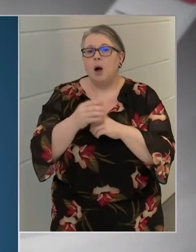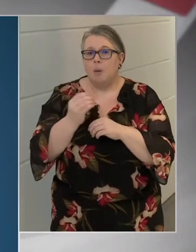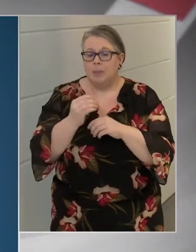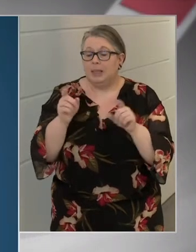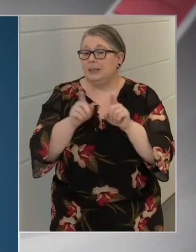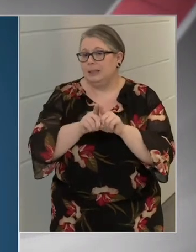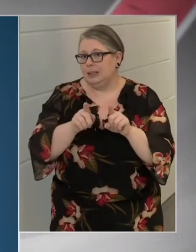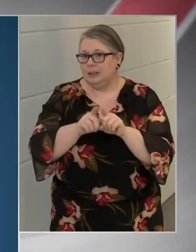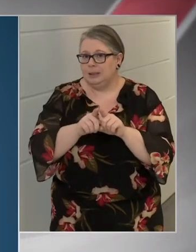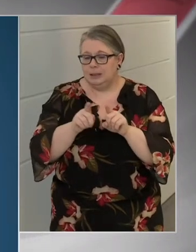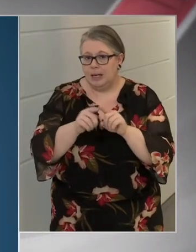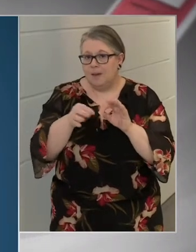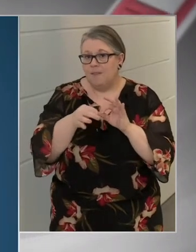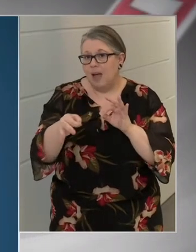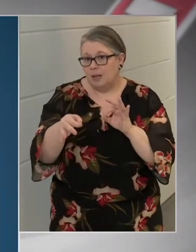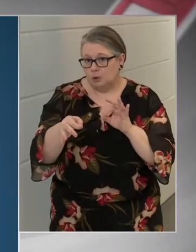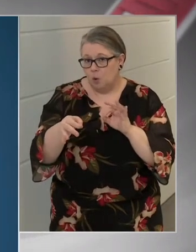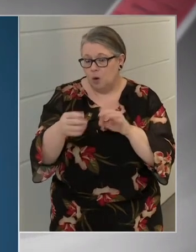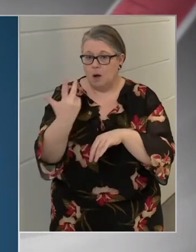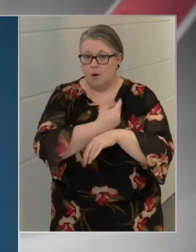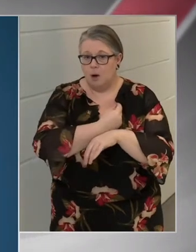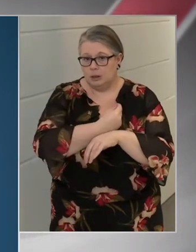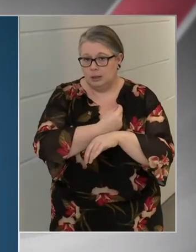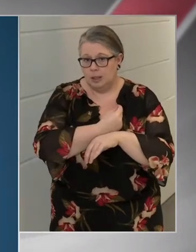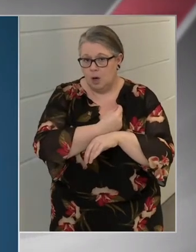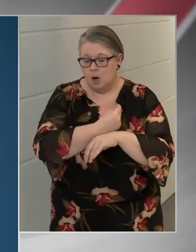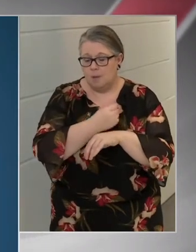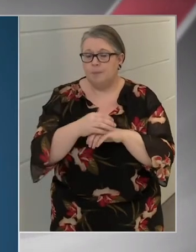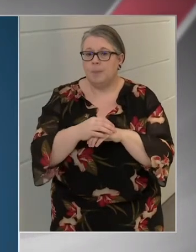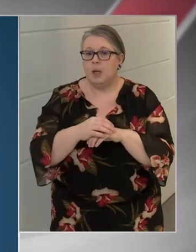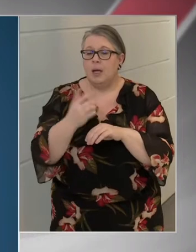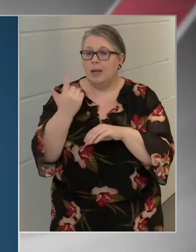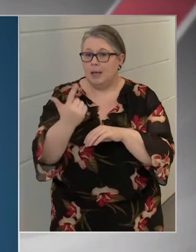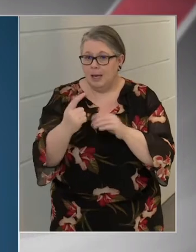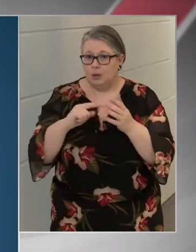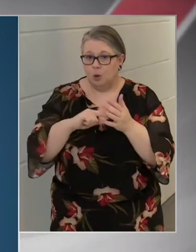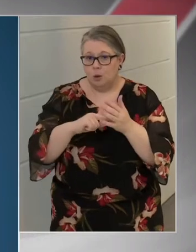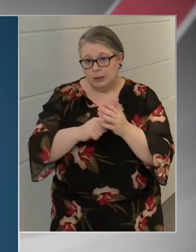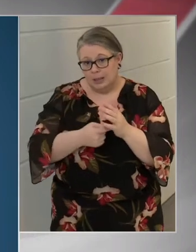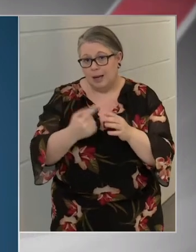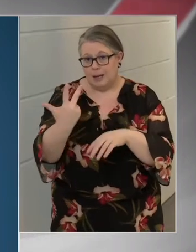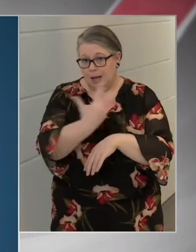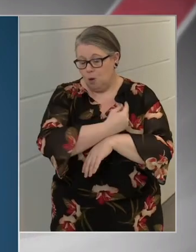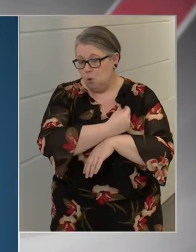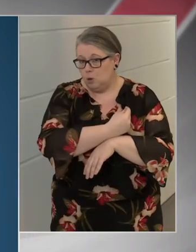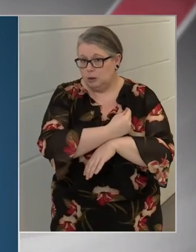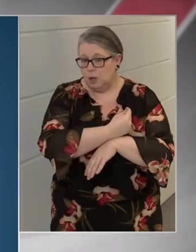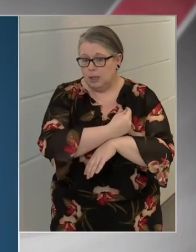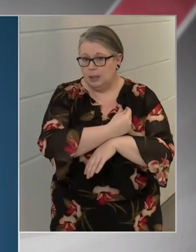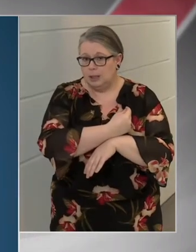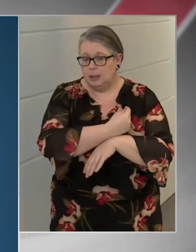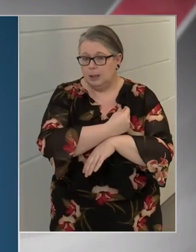szintén egy vektor vakcina, mint tudjuk, tehát két oltásból áll szintén.